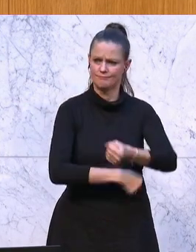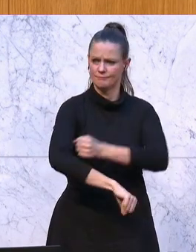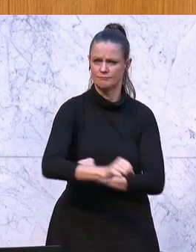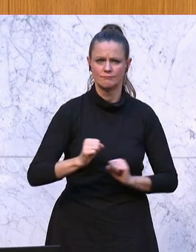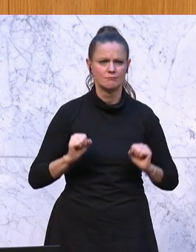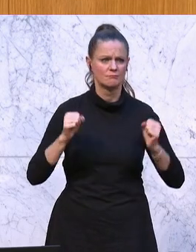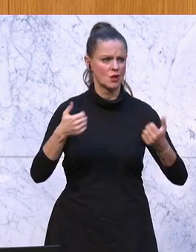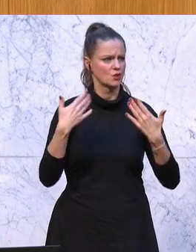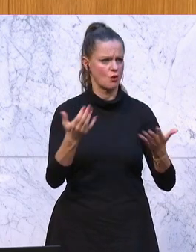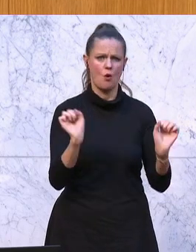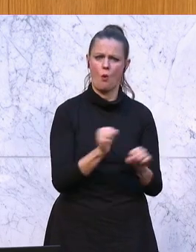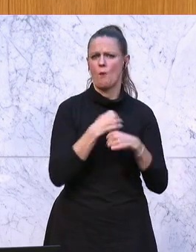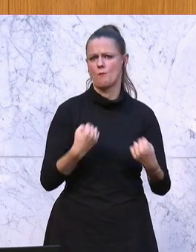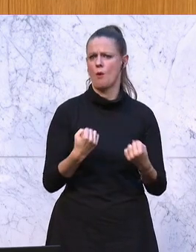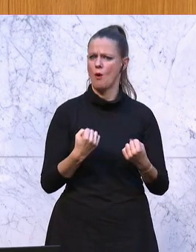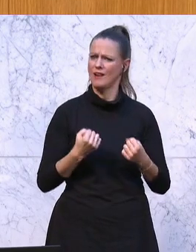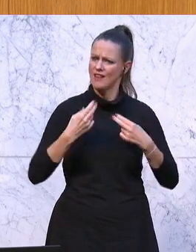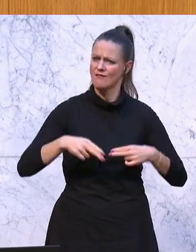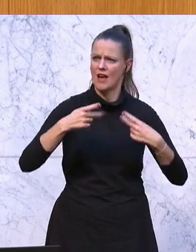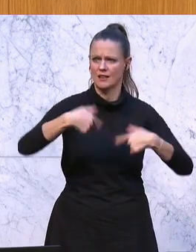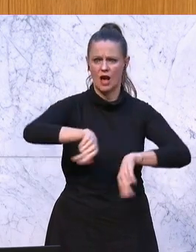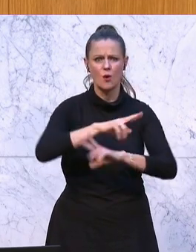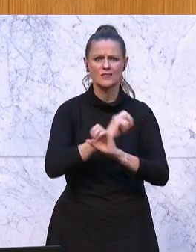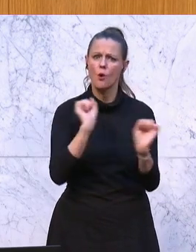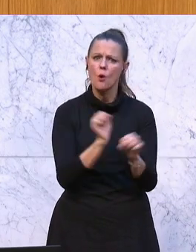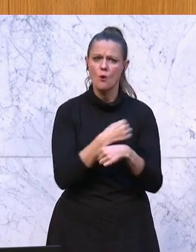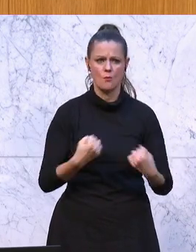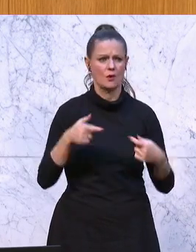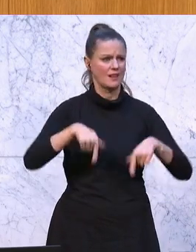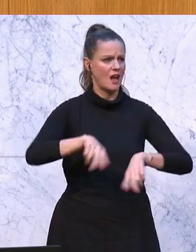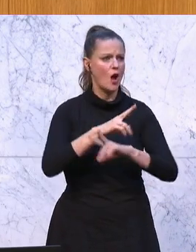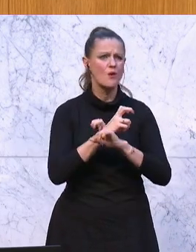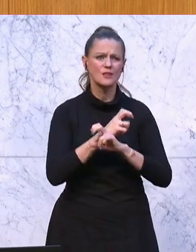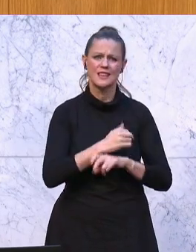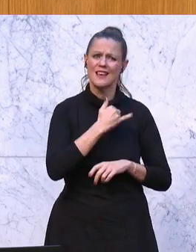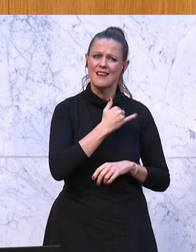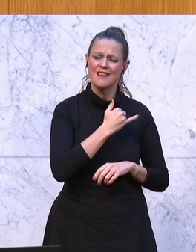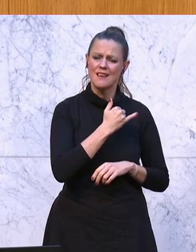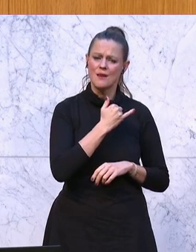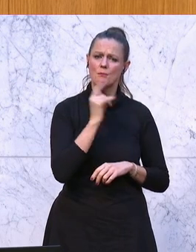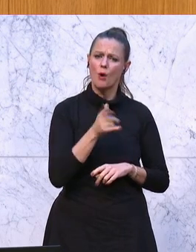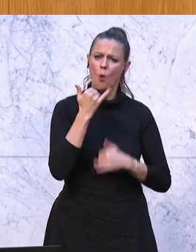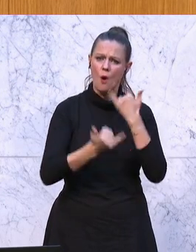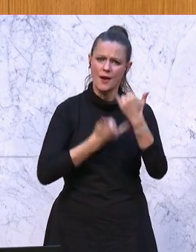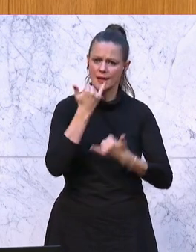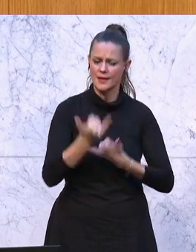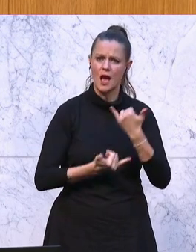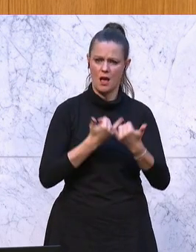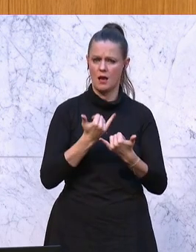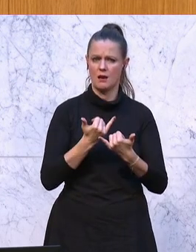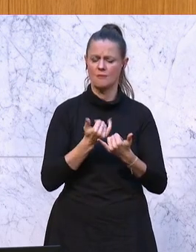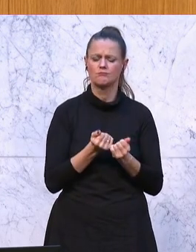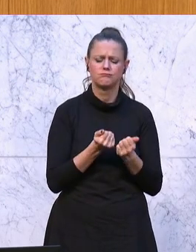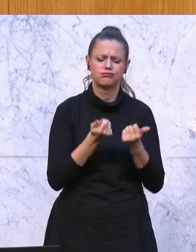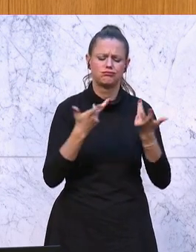kann es nicht weitergehen in Österreich. Es kann nicht sein, dass in Österreich jedes Jahr viele